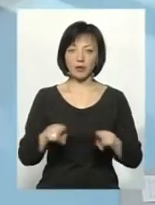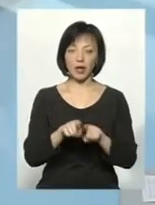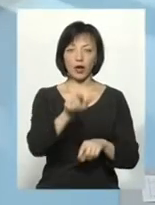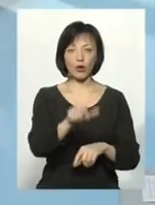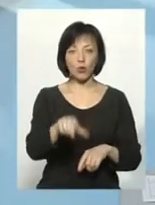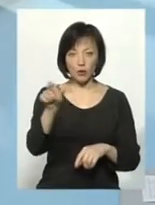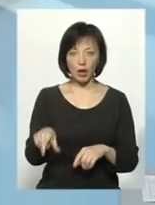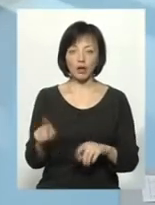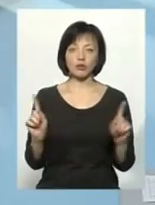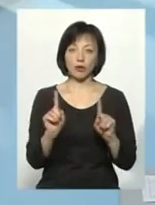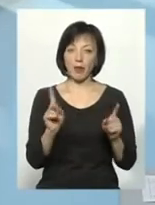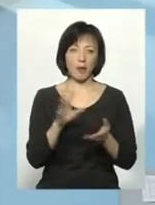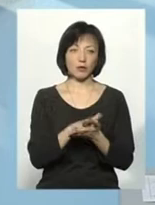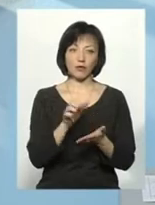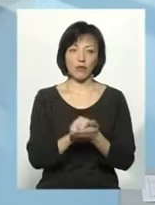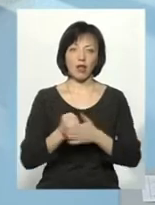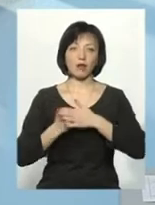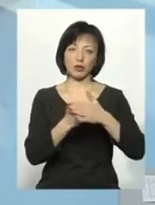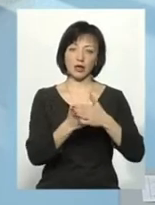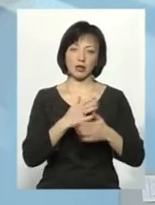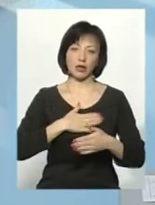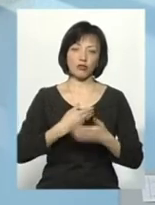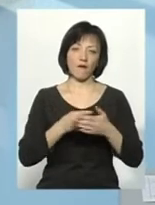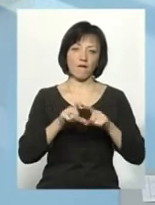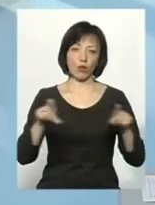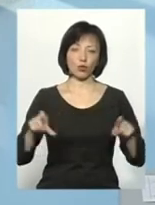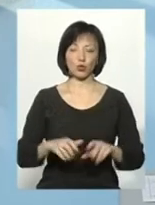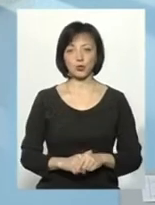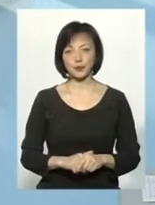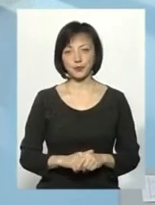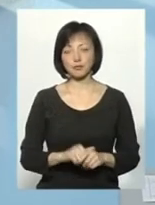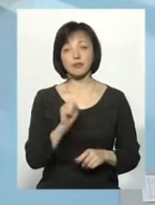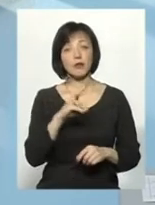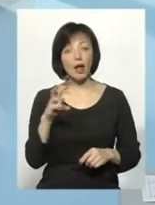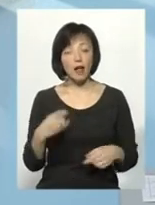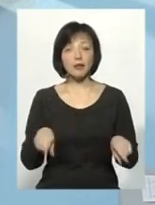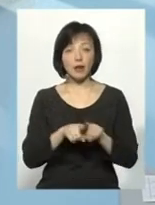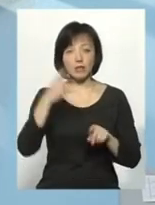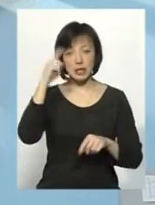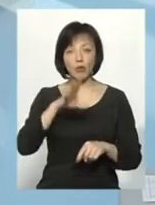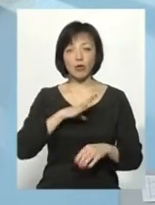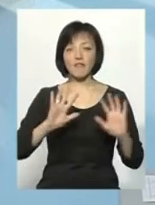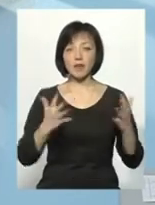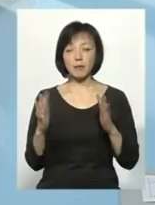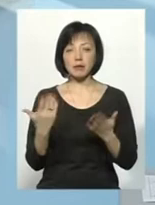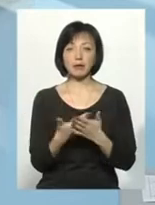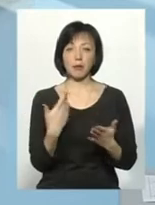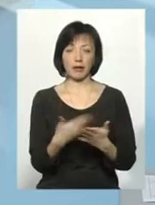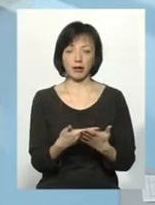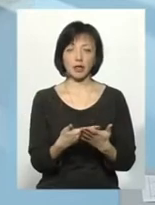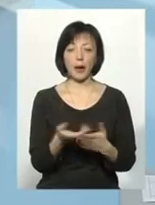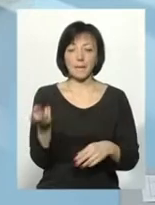людей, щоб вони не псували репутацію фонду «Серця до серця». Але також, знаю, були випадки такі, що, наприклад,